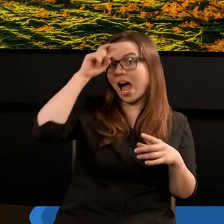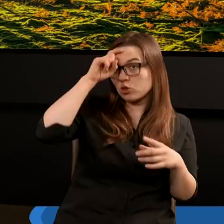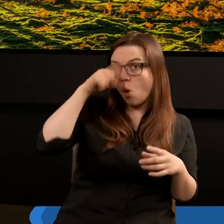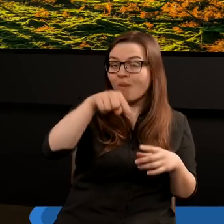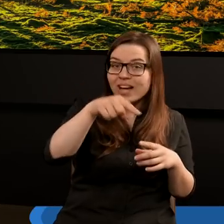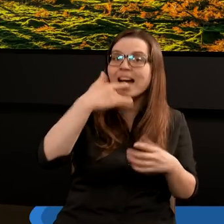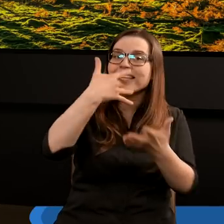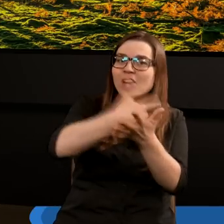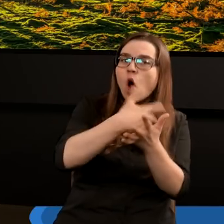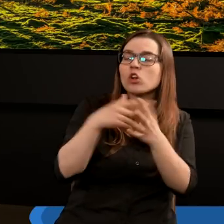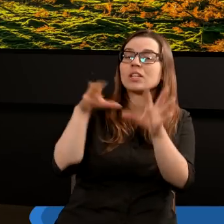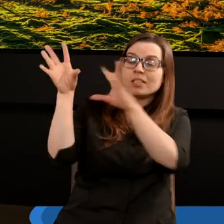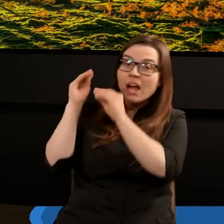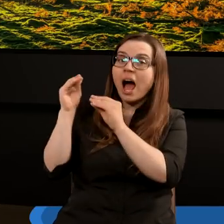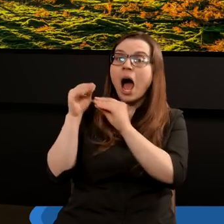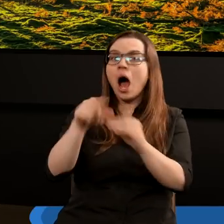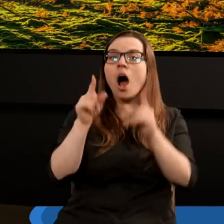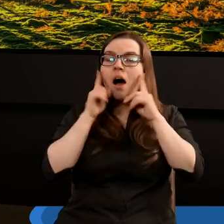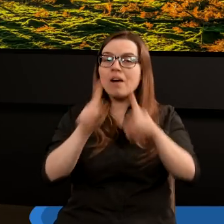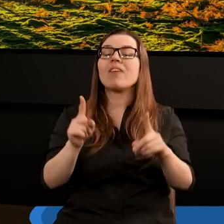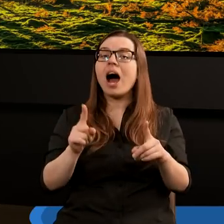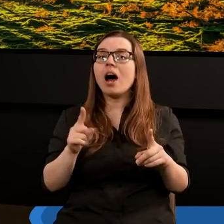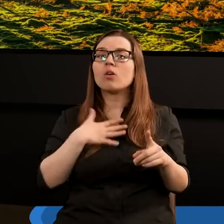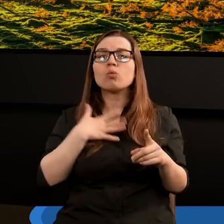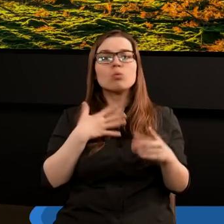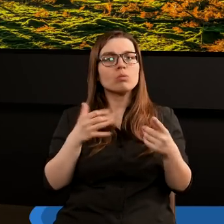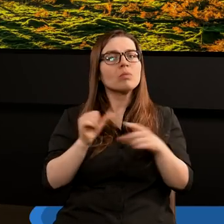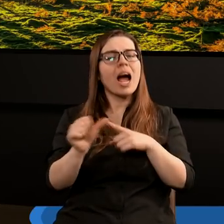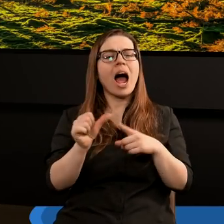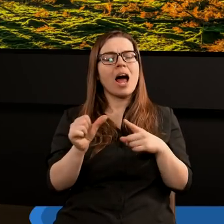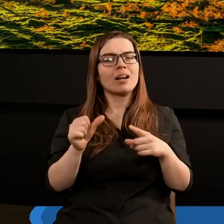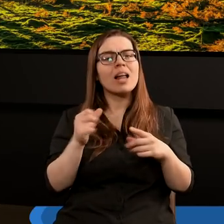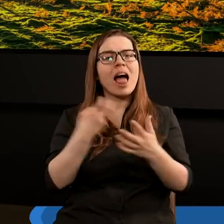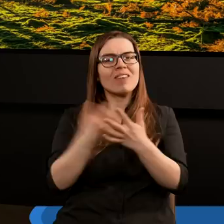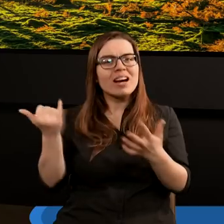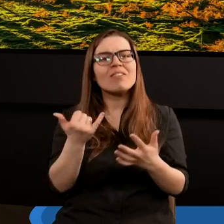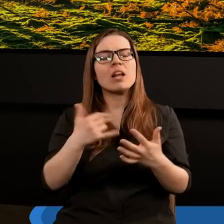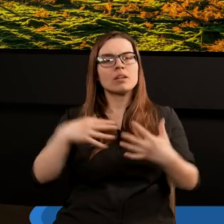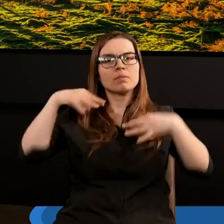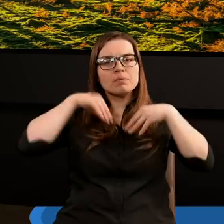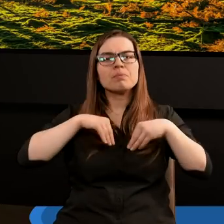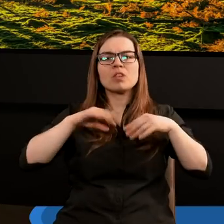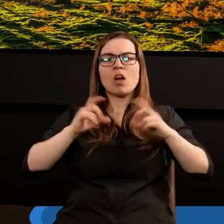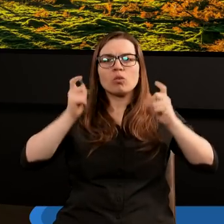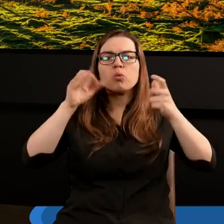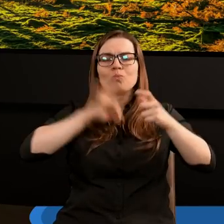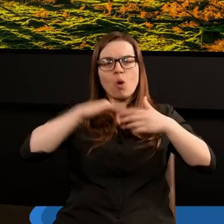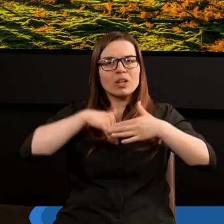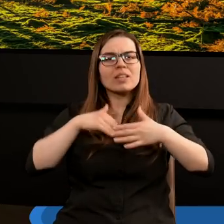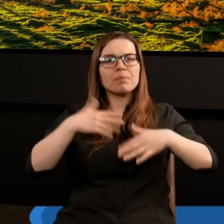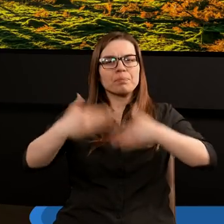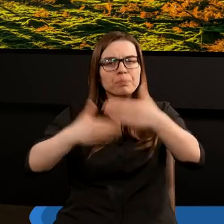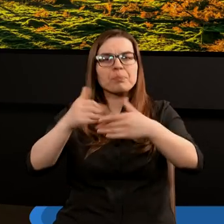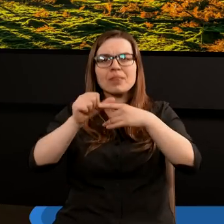skorzysta z tej Ewangelii, w Jego życiu faktem staje się również ten termin Ewangelia wieczna i ona jest wieczna w skutkach dla